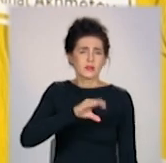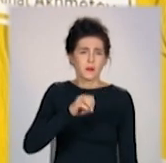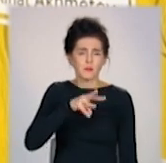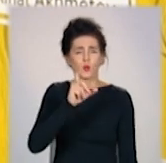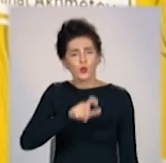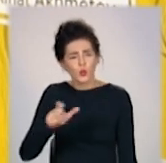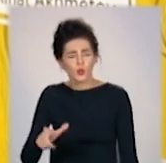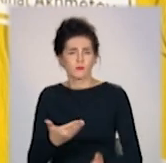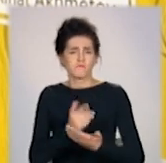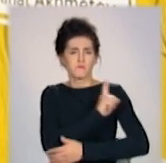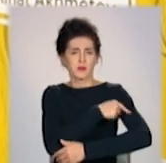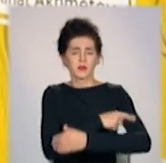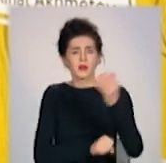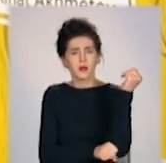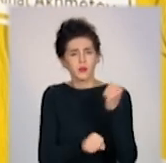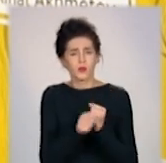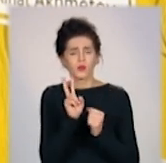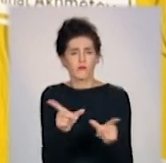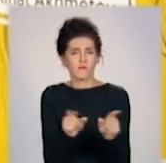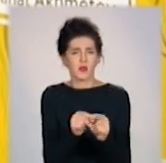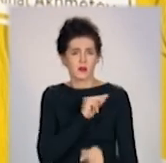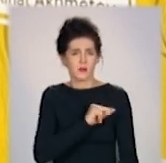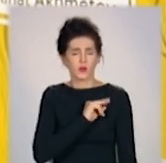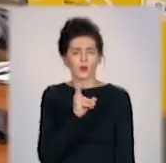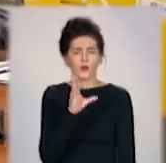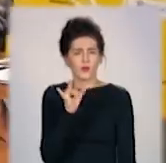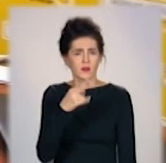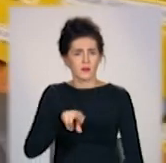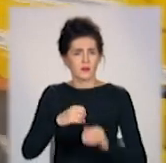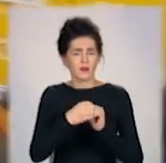медичному персоналу, який щодня працює з COVID-19.